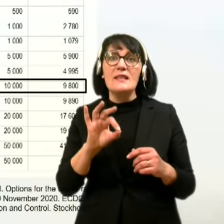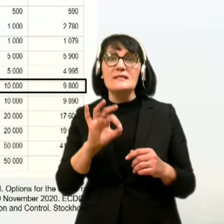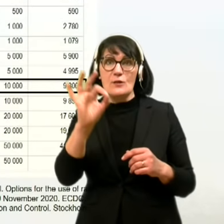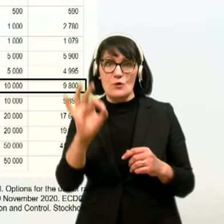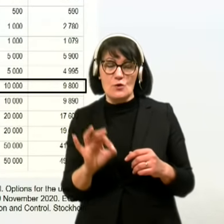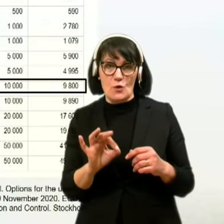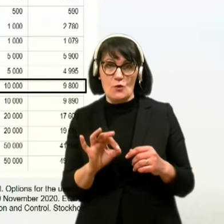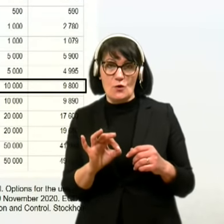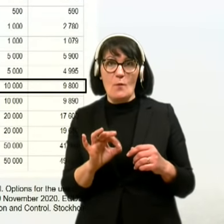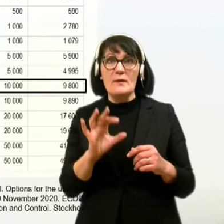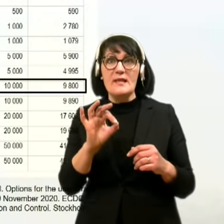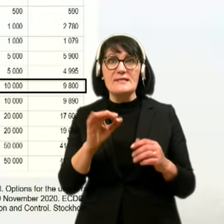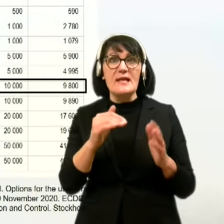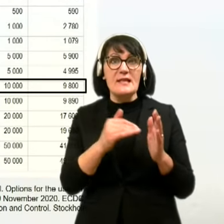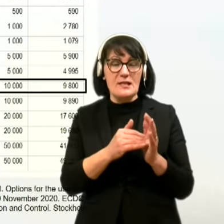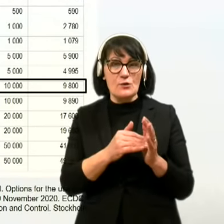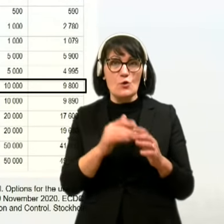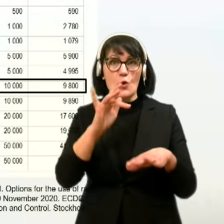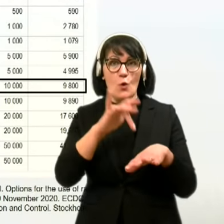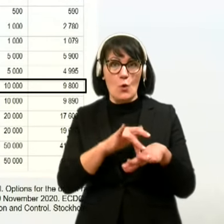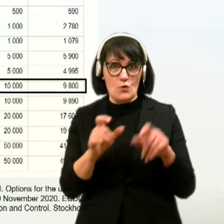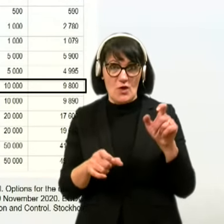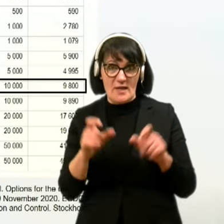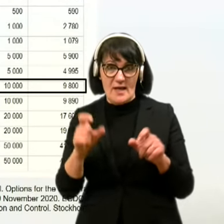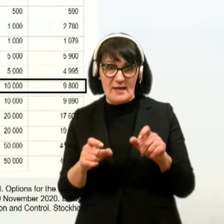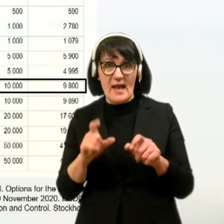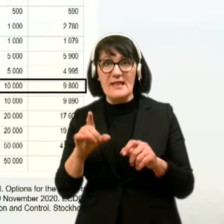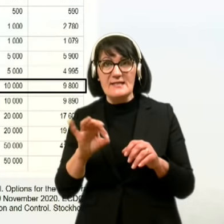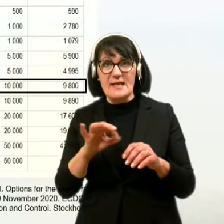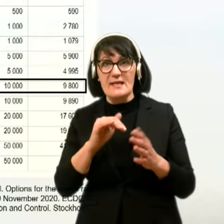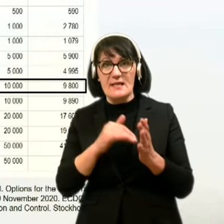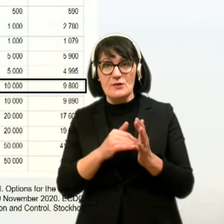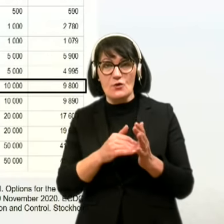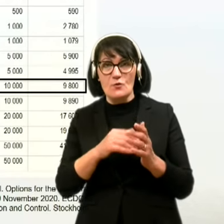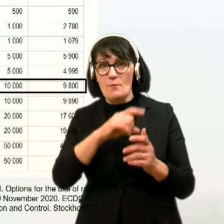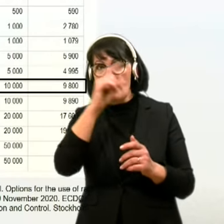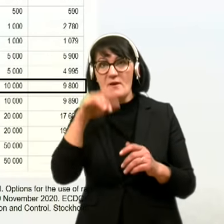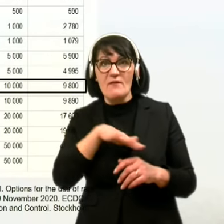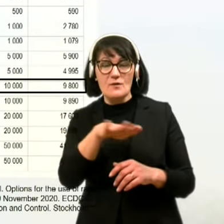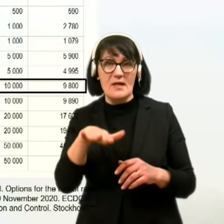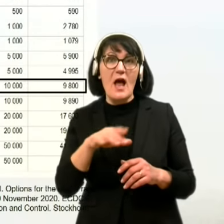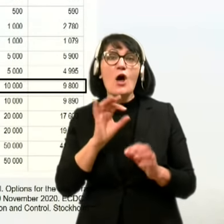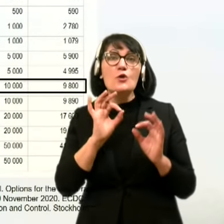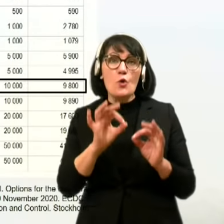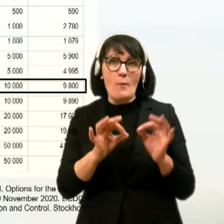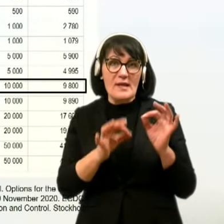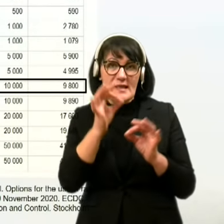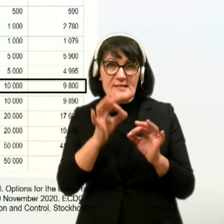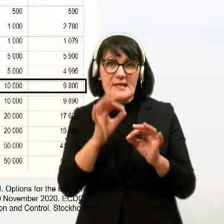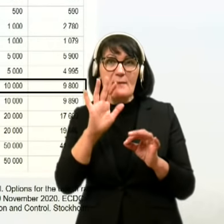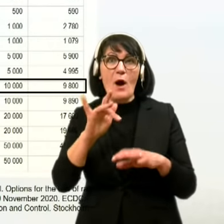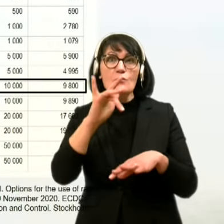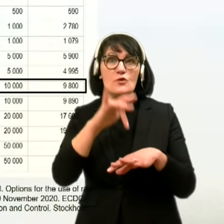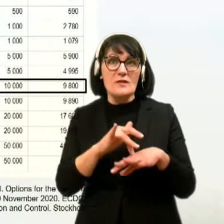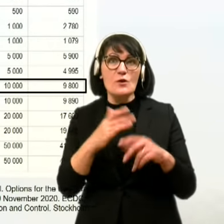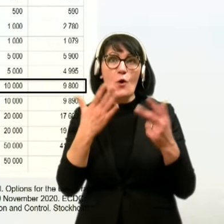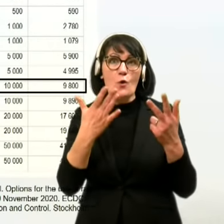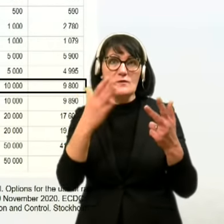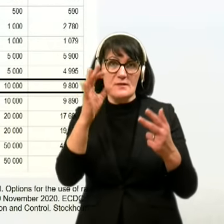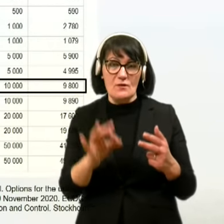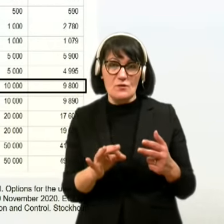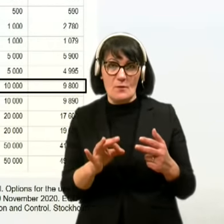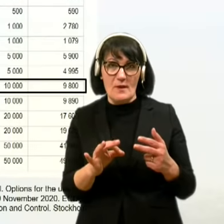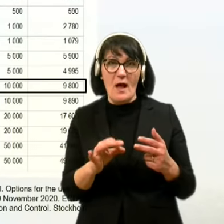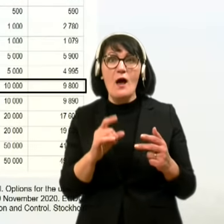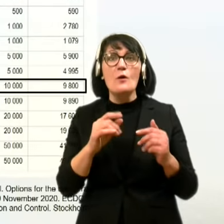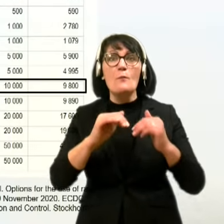okuženih na sto tisoč prebivalstva. Vzamemo dober test. Test, ki ima občutljivost, osemdeset odstotno in dejmo reči specifičnost